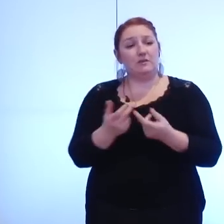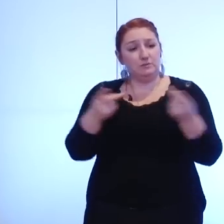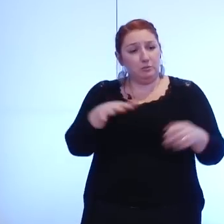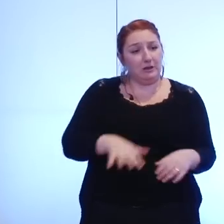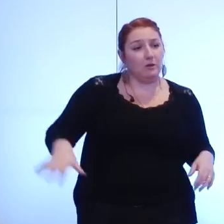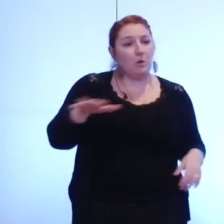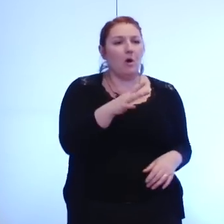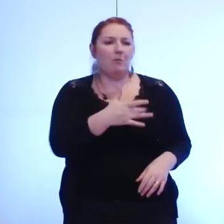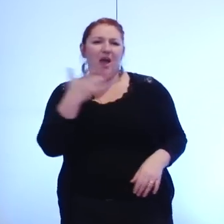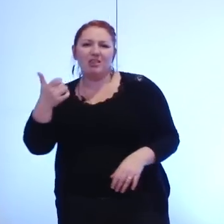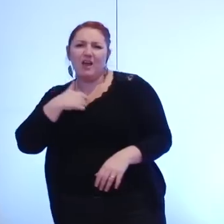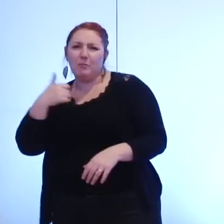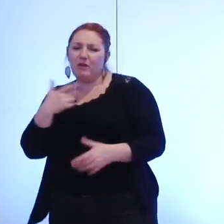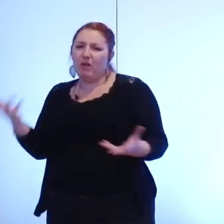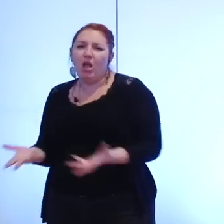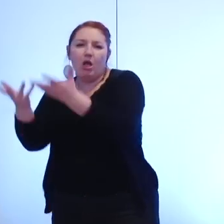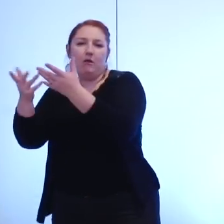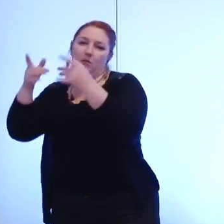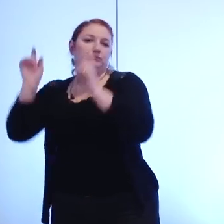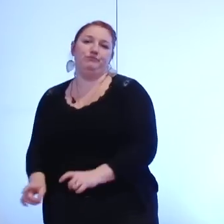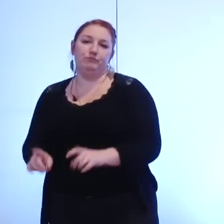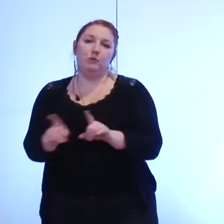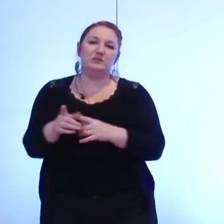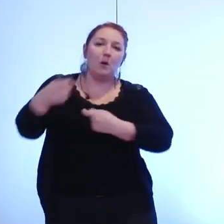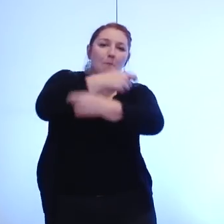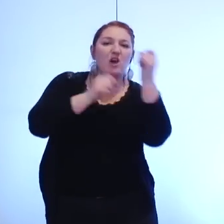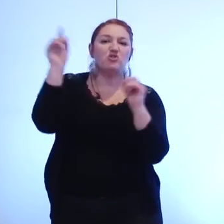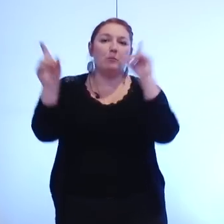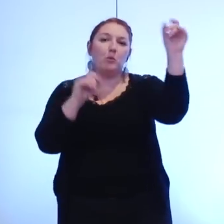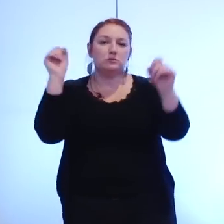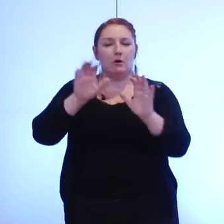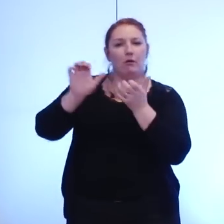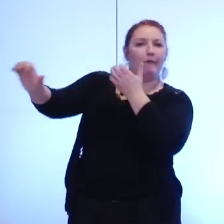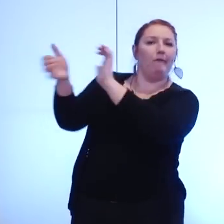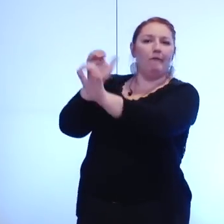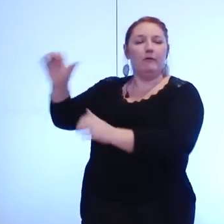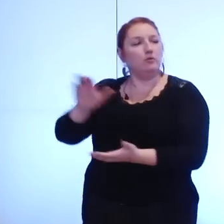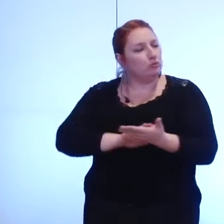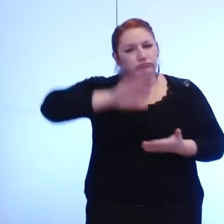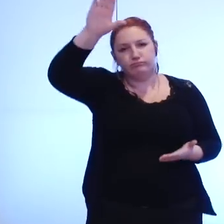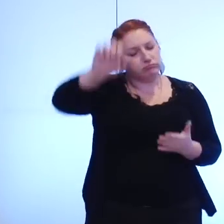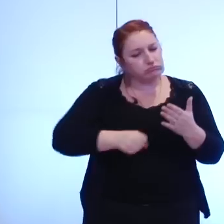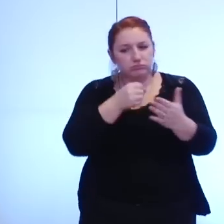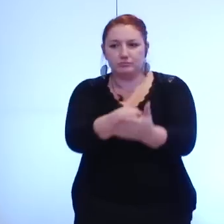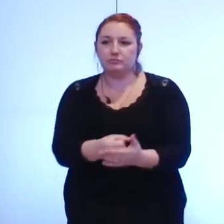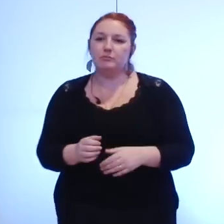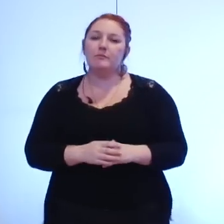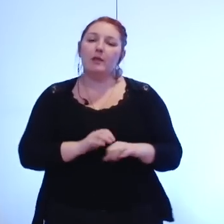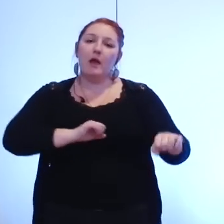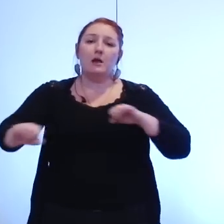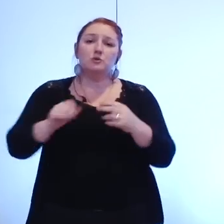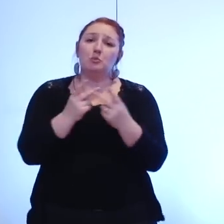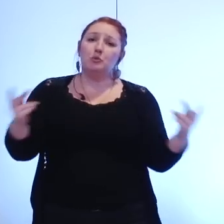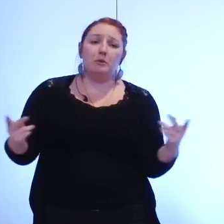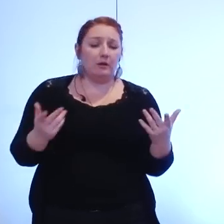et des injonctions des marchés et aujourd'hui plus que jamais nous restons déterminés à tenir cet engagement une bifurcation de l'action publique est